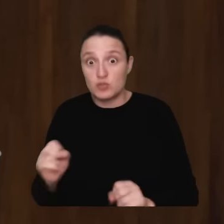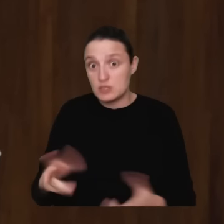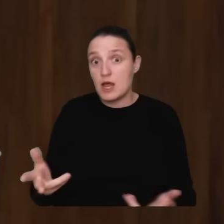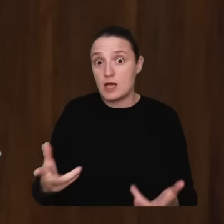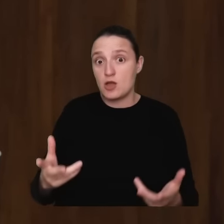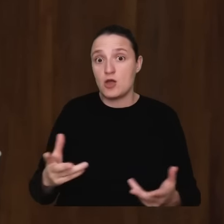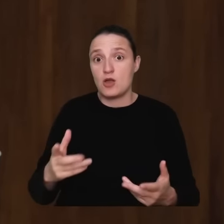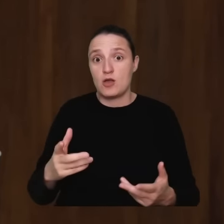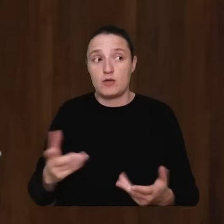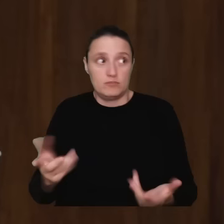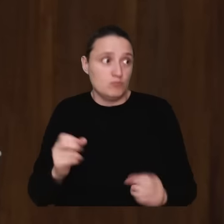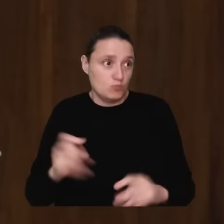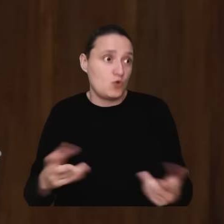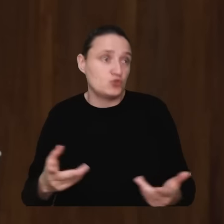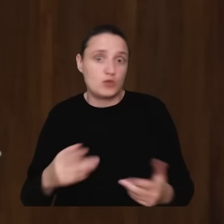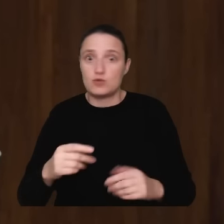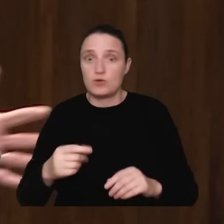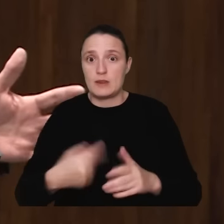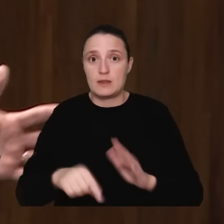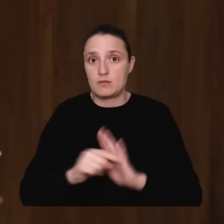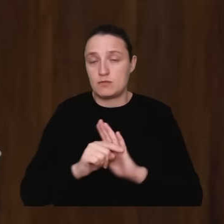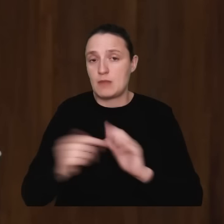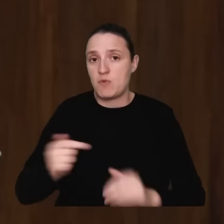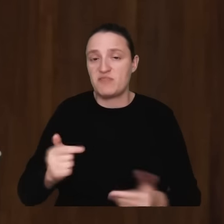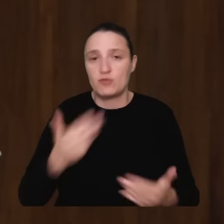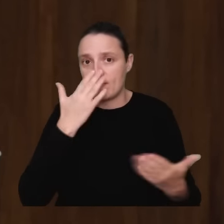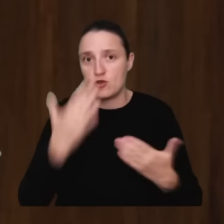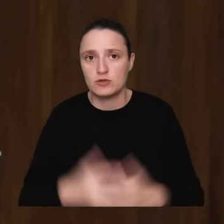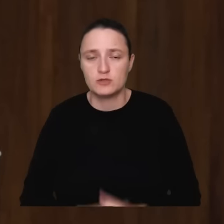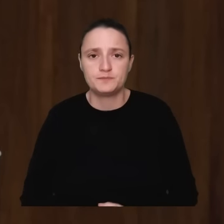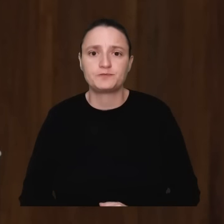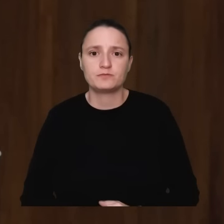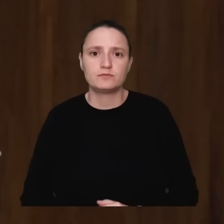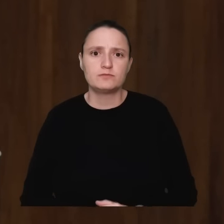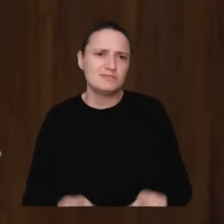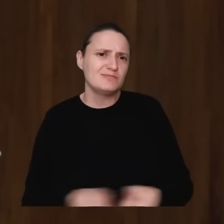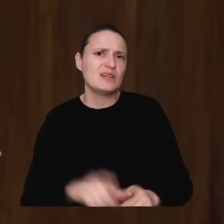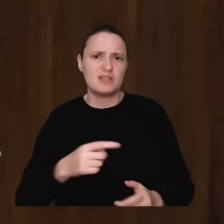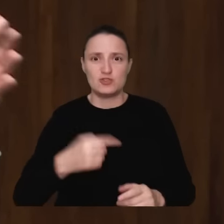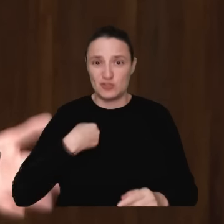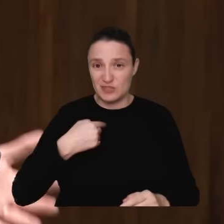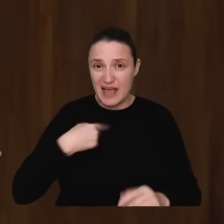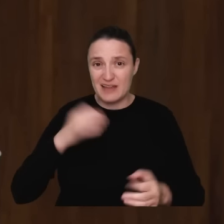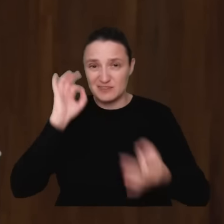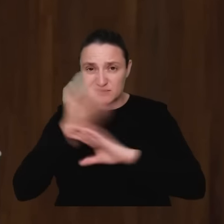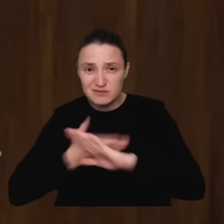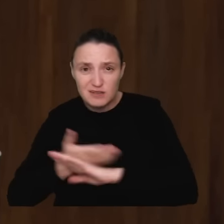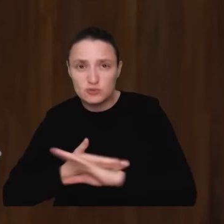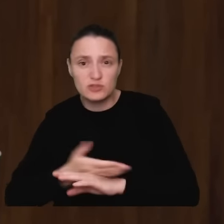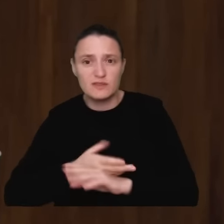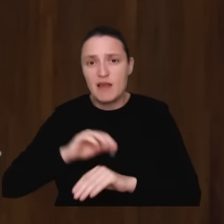naganne. Również absurdalny jest zarzut mataczenia w kontekście, kiedy to właśnie